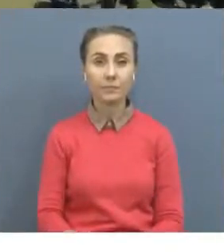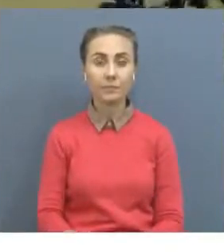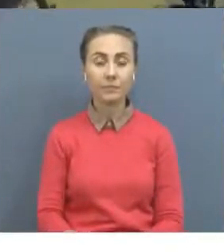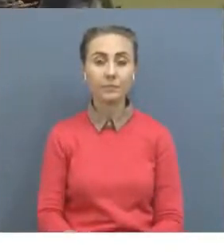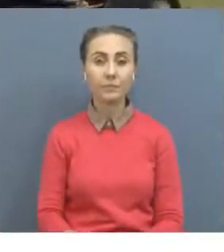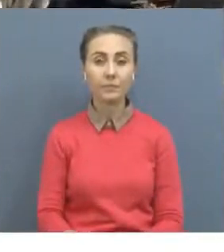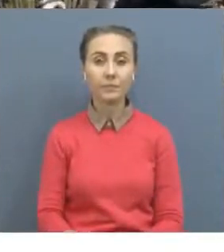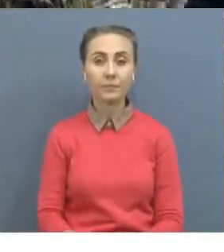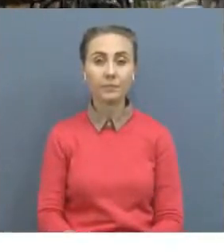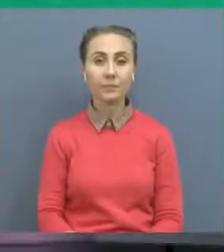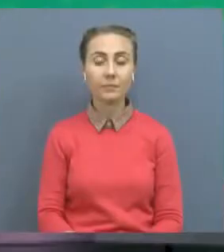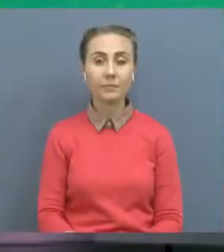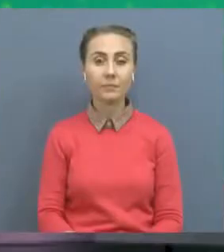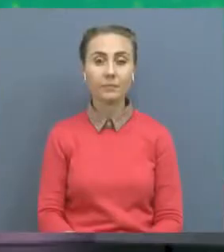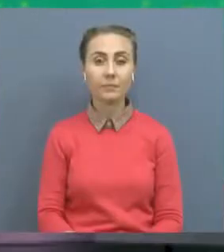Көкші Ақпарат.